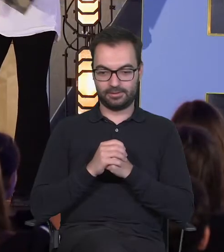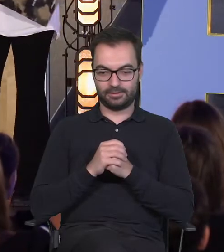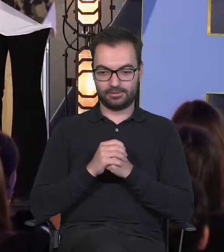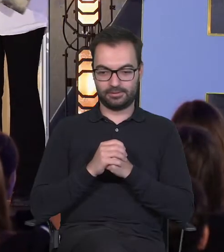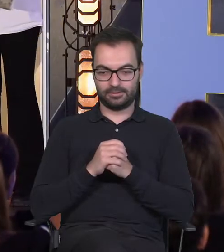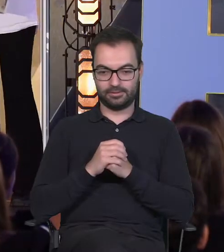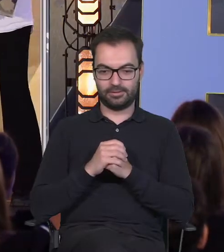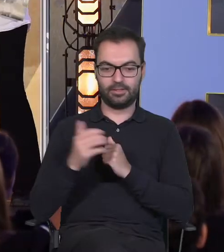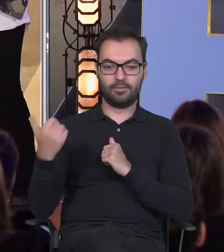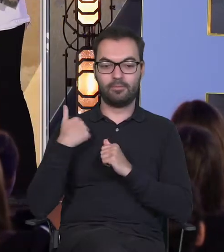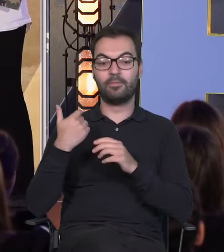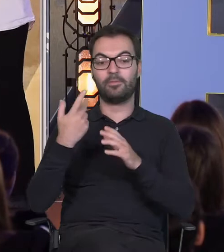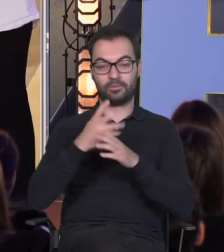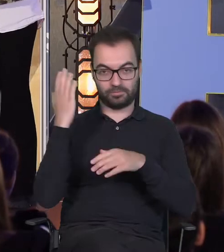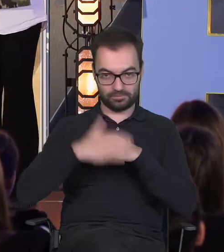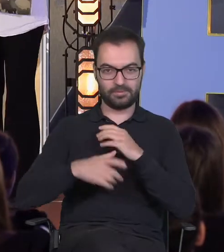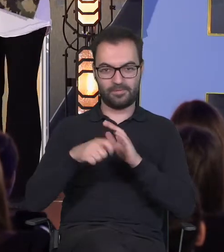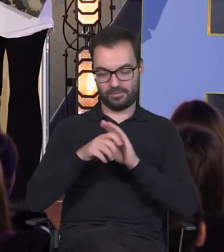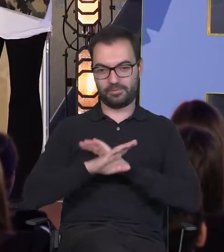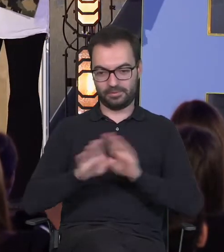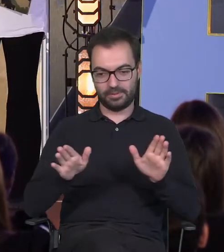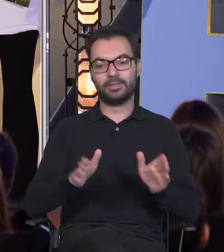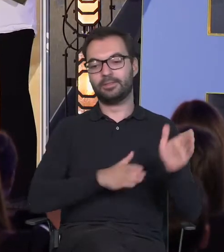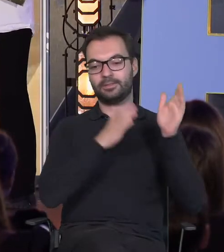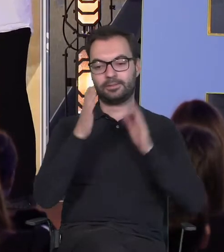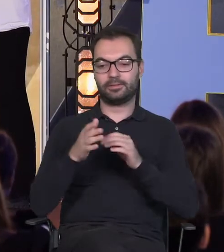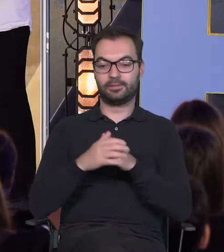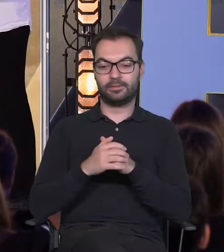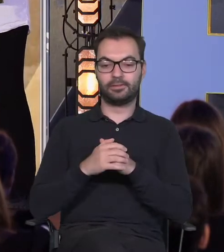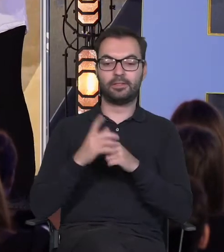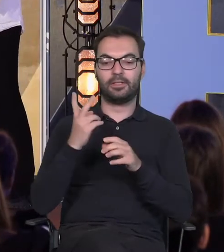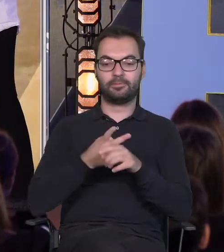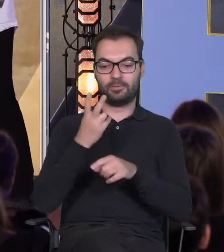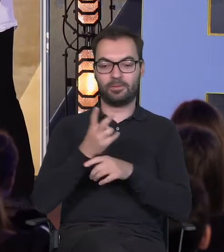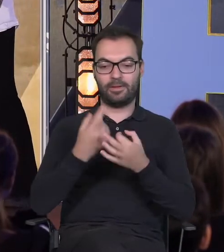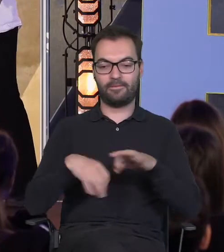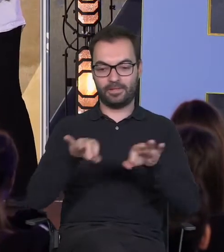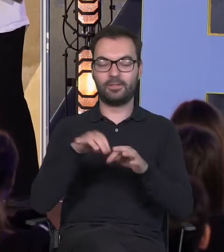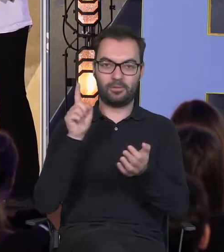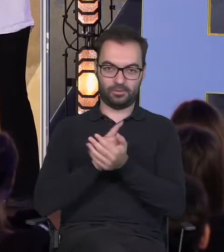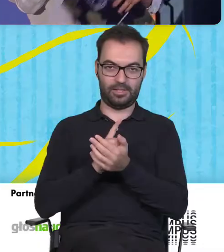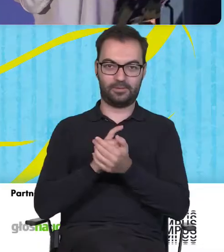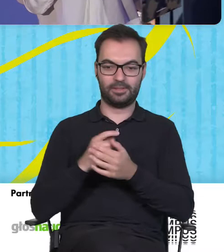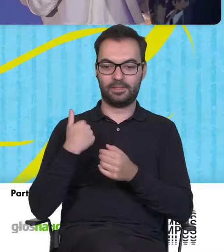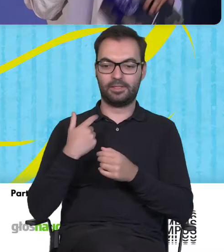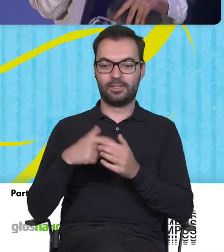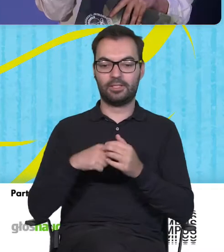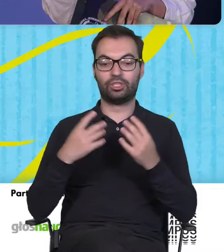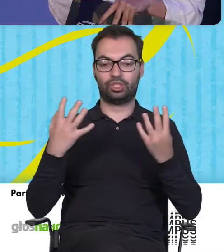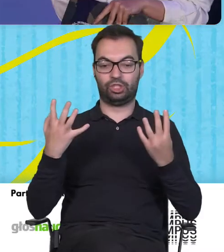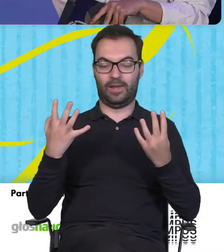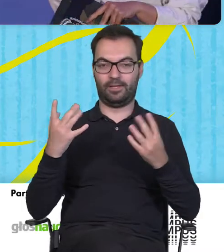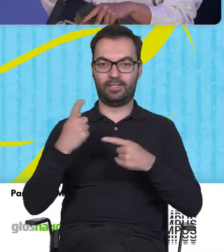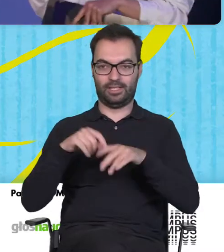Po nagraniu pięciominutowego filmiku ruszyliśmy do finału, bo przeszliśmy, byliśmy jedną z dziewięciu